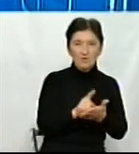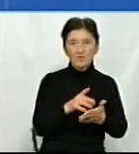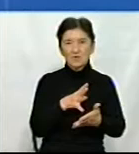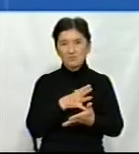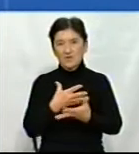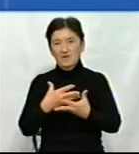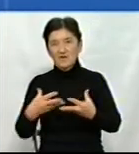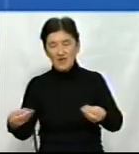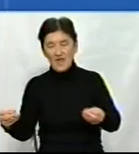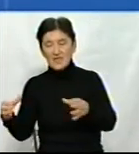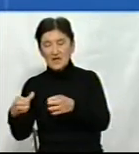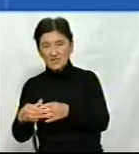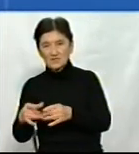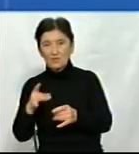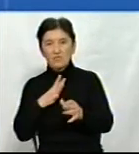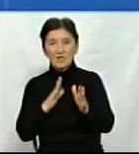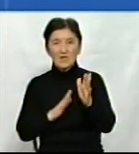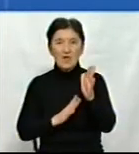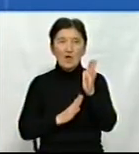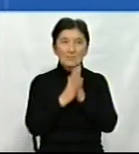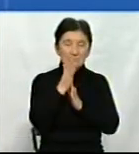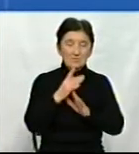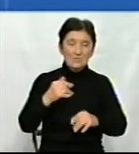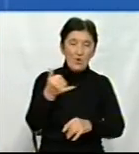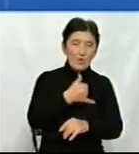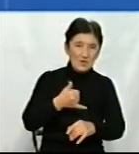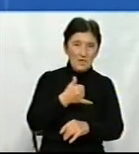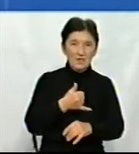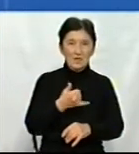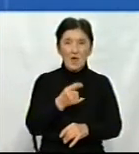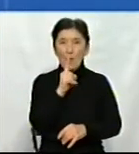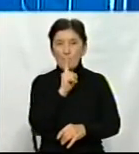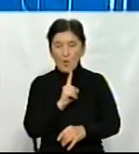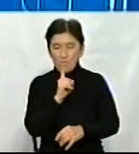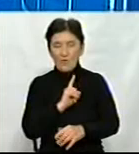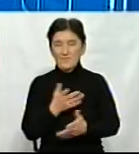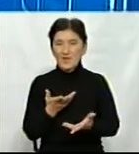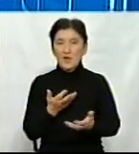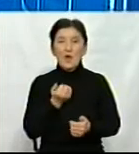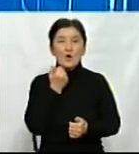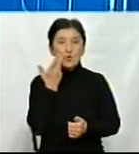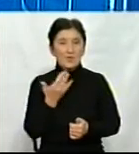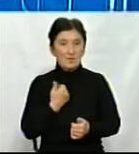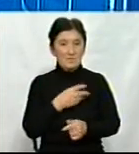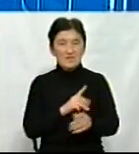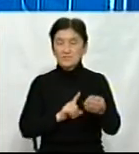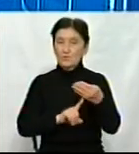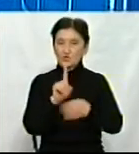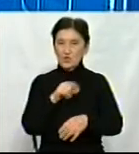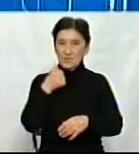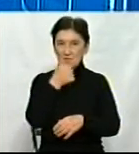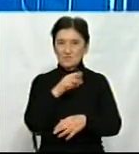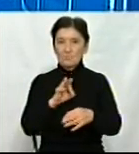Повинні бути колосові, повинні бути олійні, повинні бути бобові. І ось якраз, коли ми спочатку глянемо по озимій